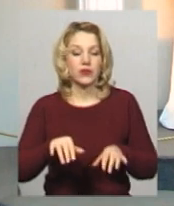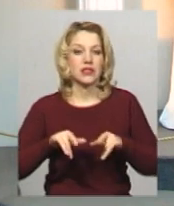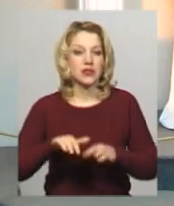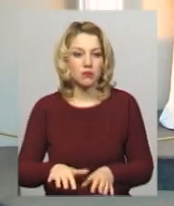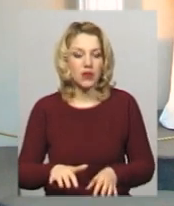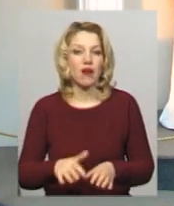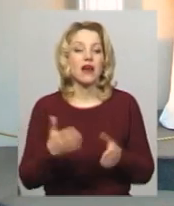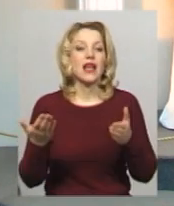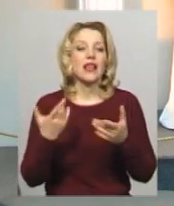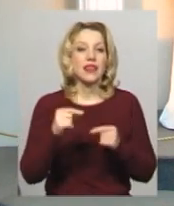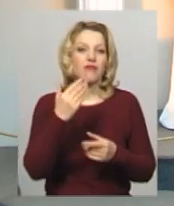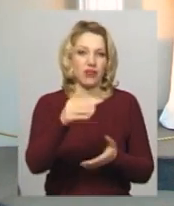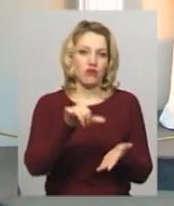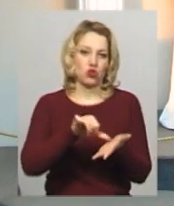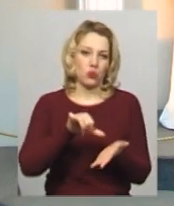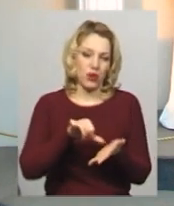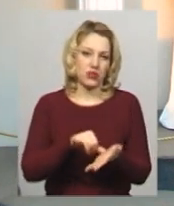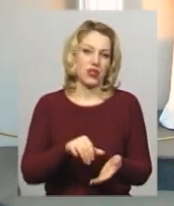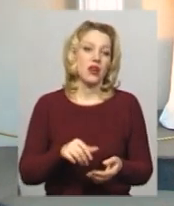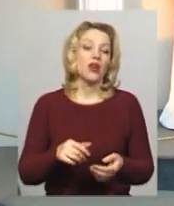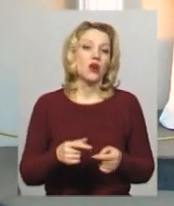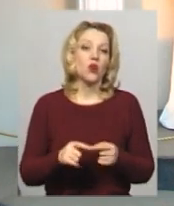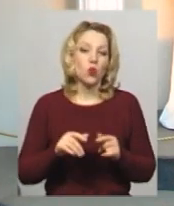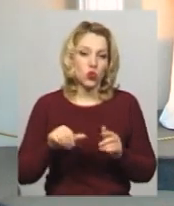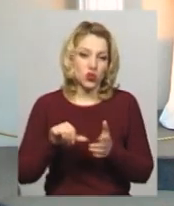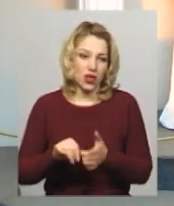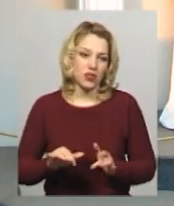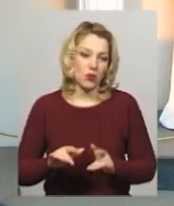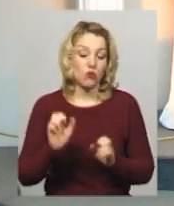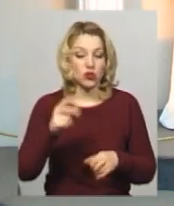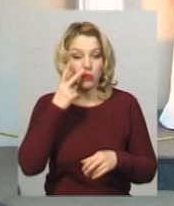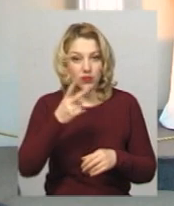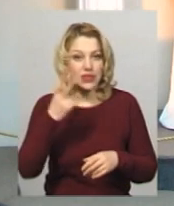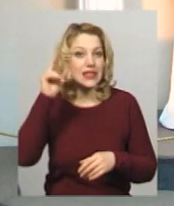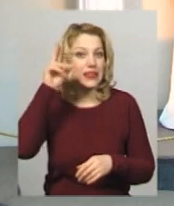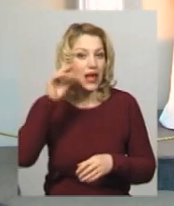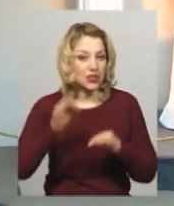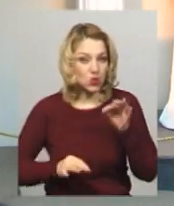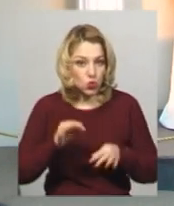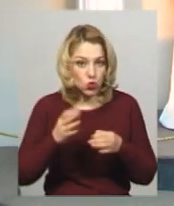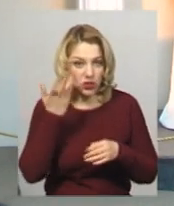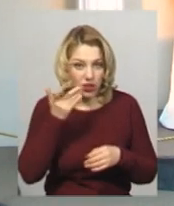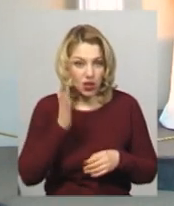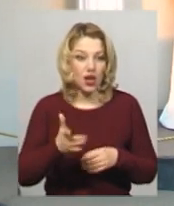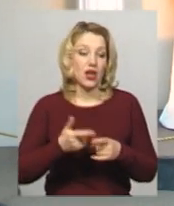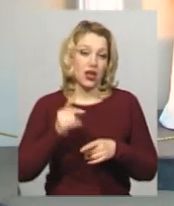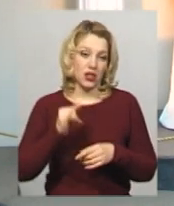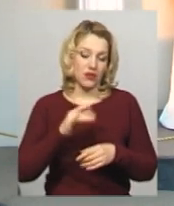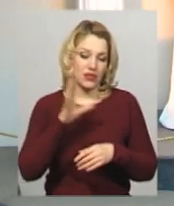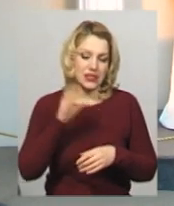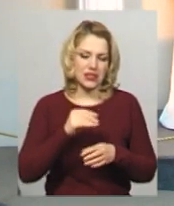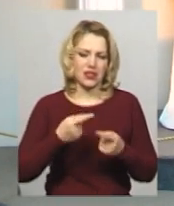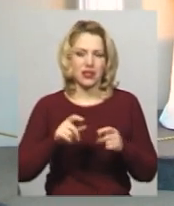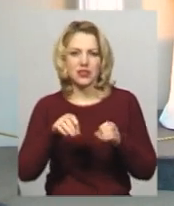України, де ви виступаєте учасником процесу. Можна переглянути дату судового розгляду, усі документи процесуальні, які були винесені,